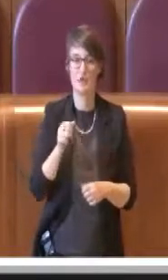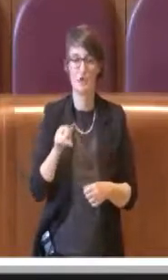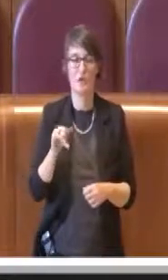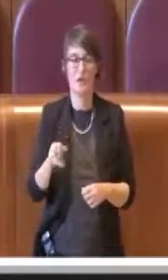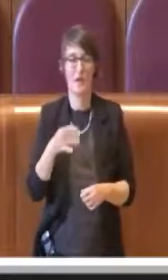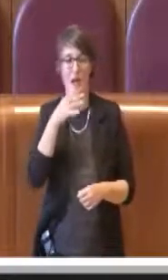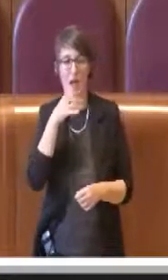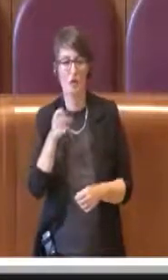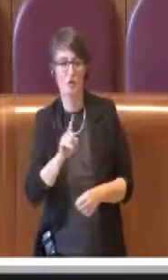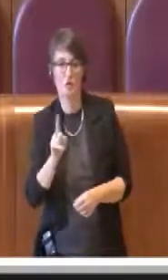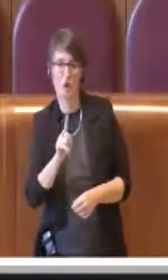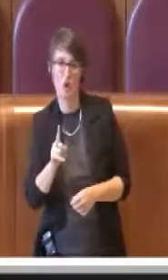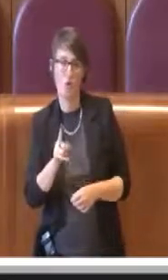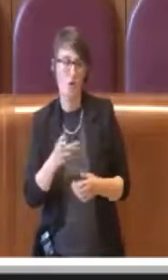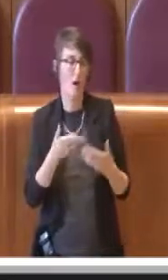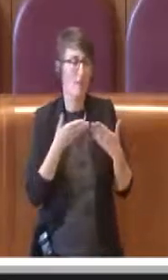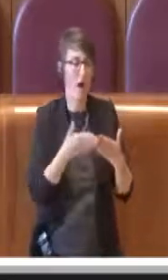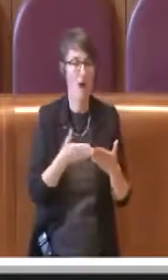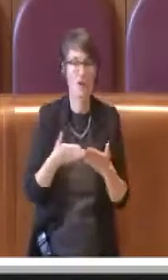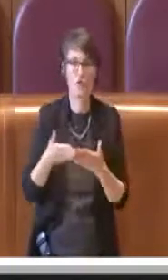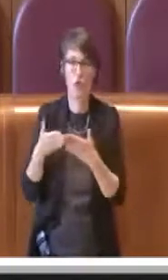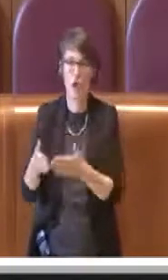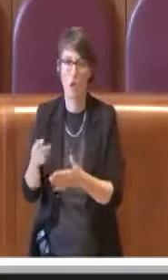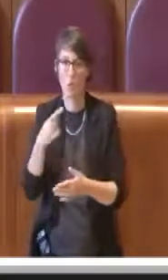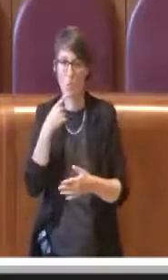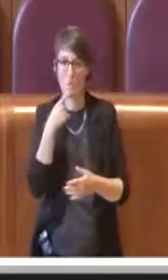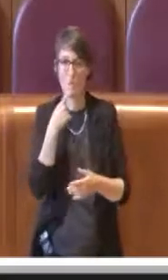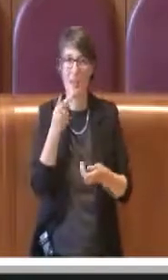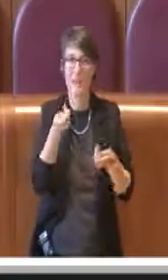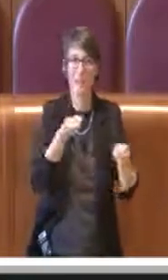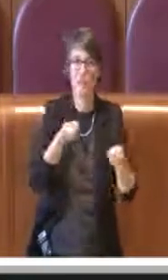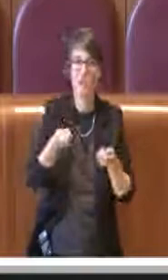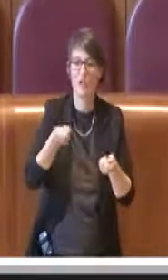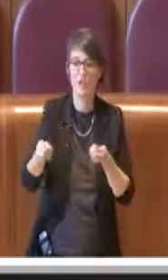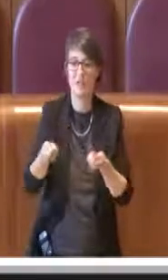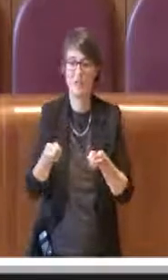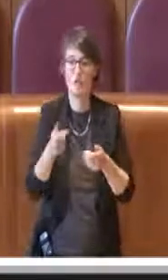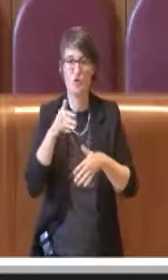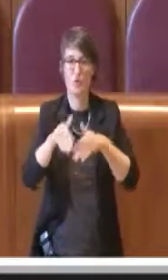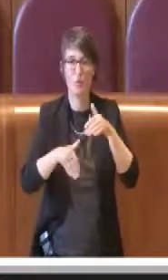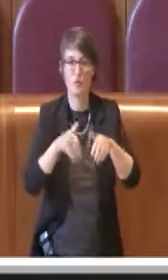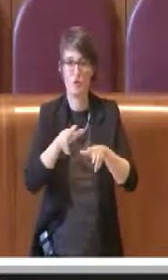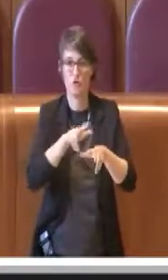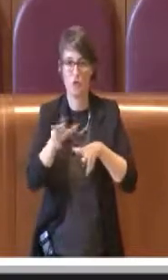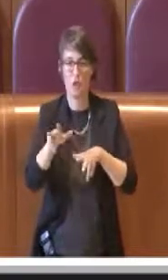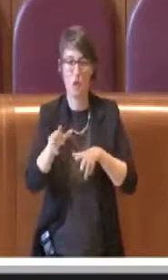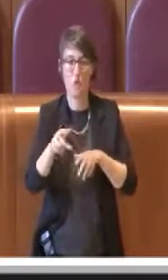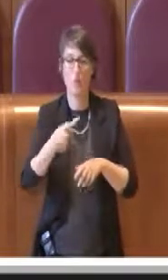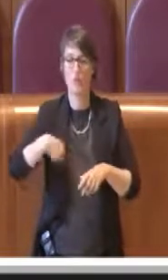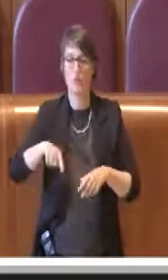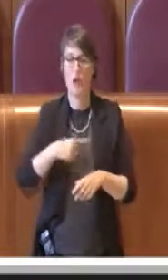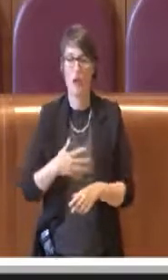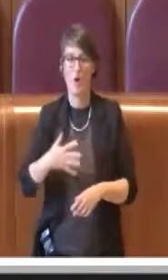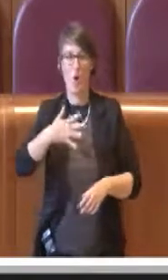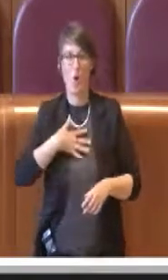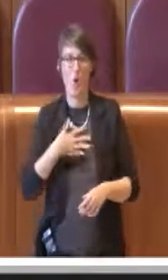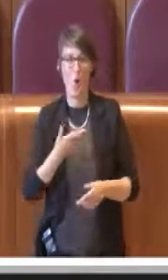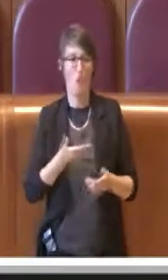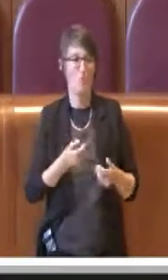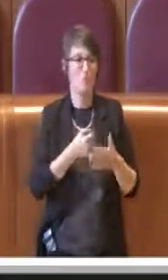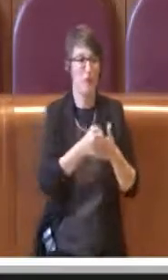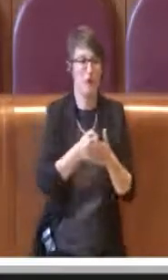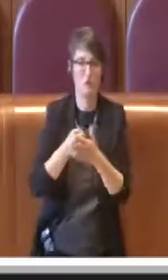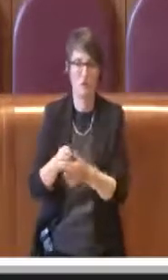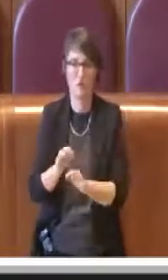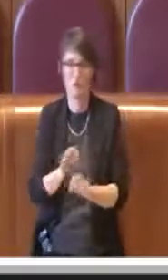40 e passa piscine comunali, ma perché è un problema che sta coinvolgendo tutti i gestori di tutte le piscine del